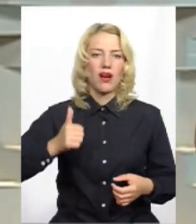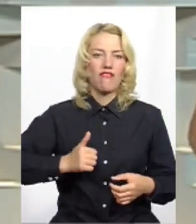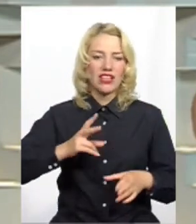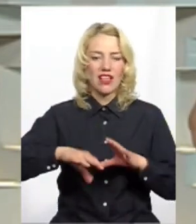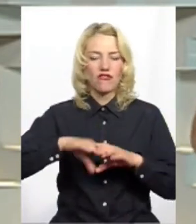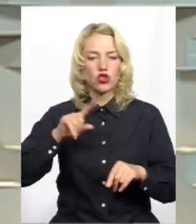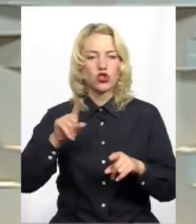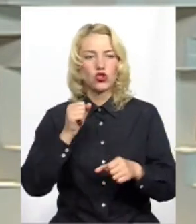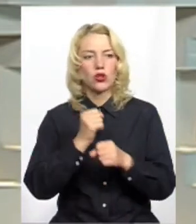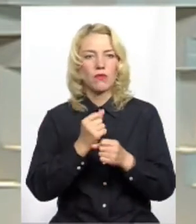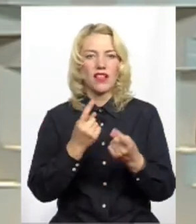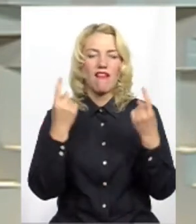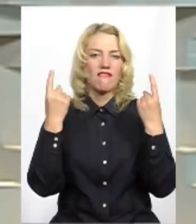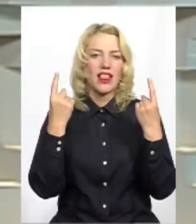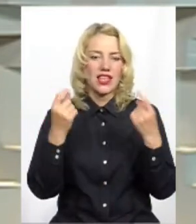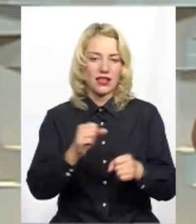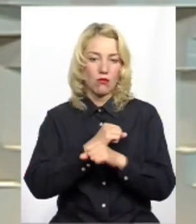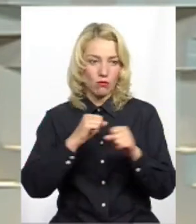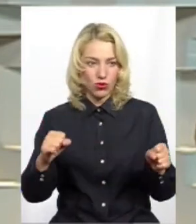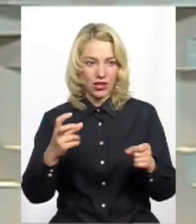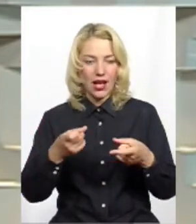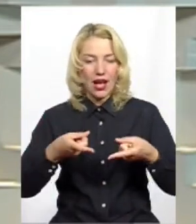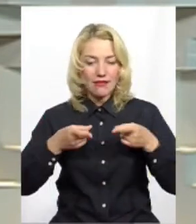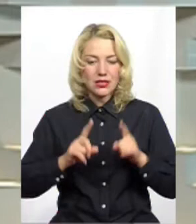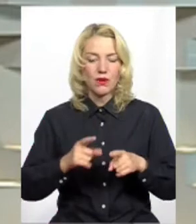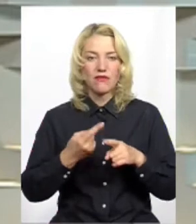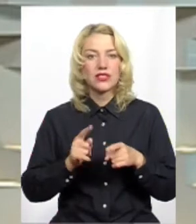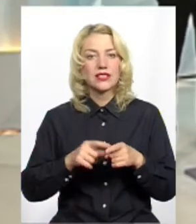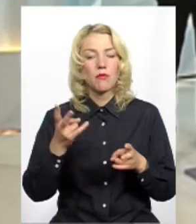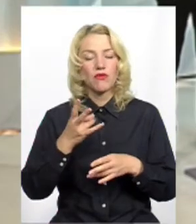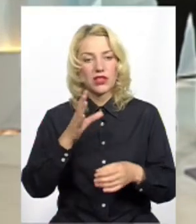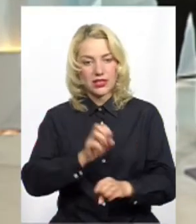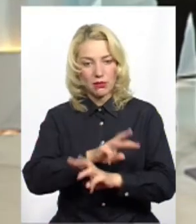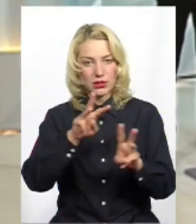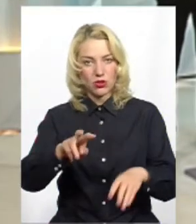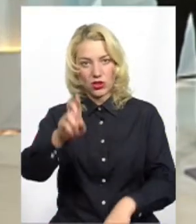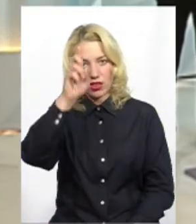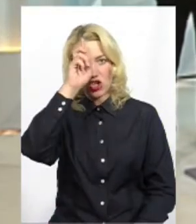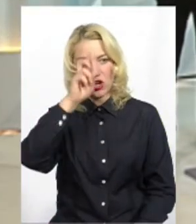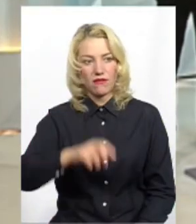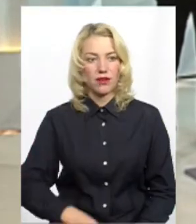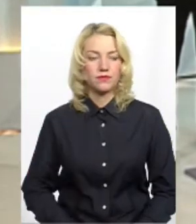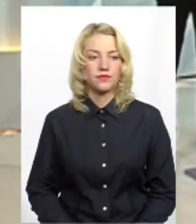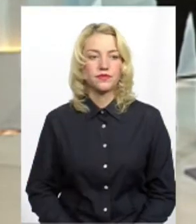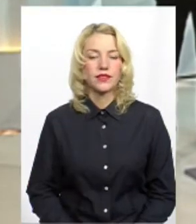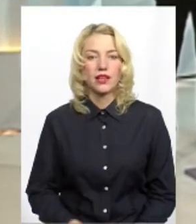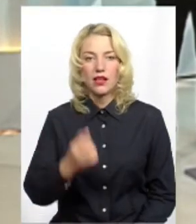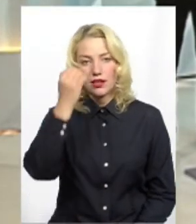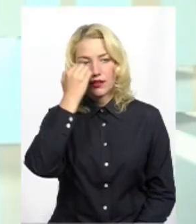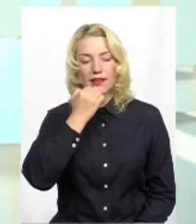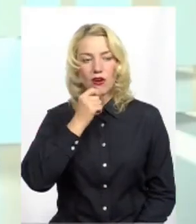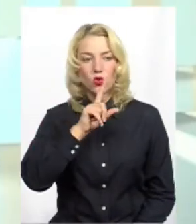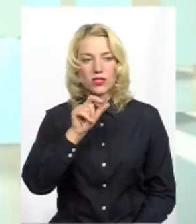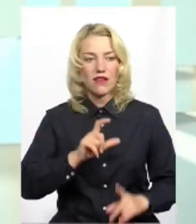великі подбіги. Ну, насправді, це справа держави забезпечити цю інфраструктуру. Дякую за відповідь. І